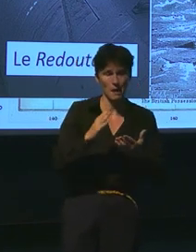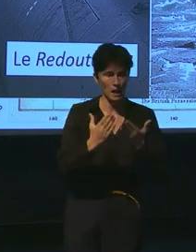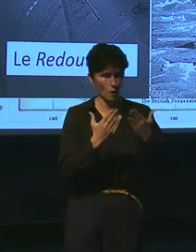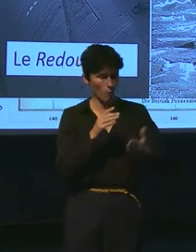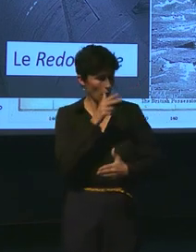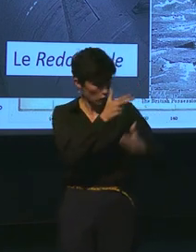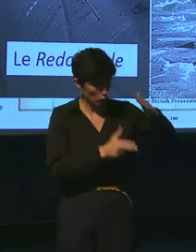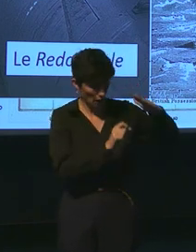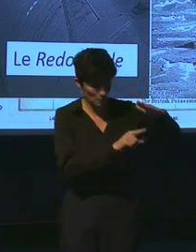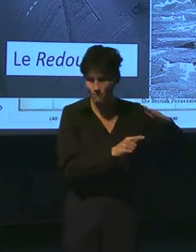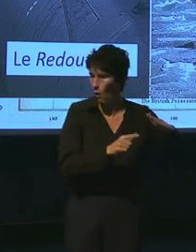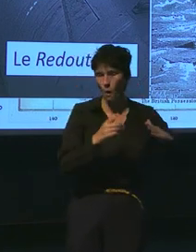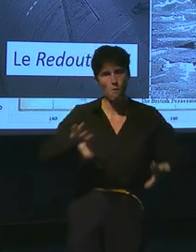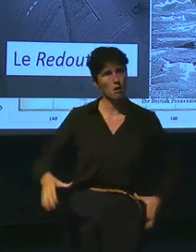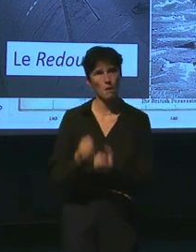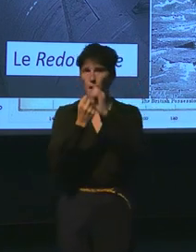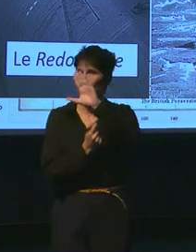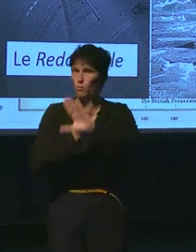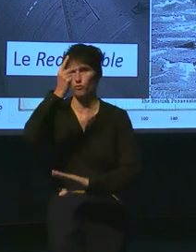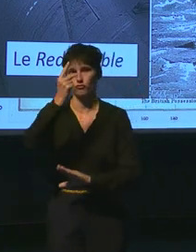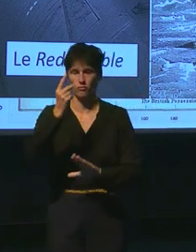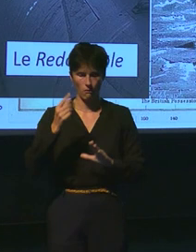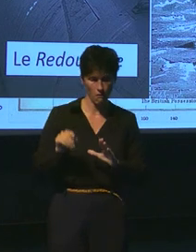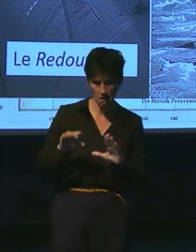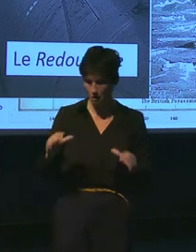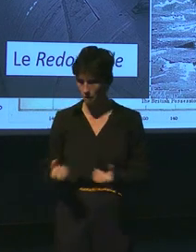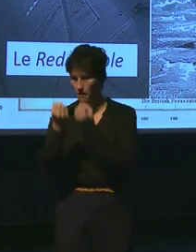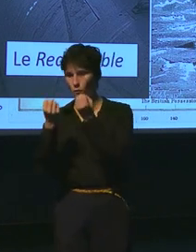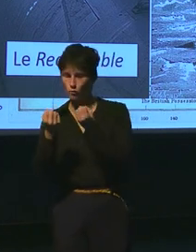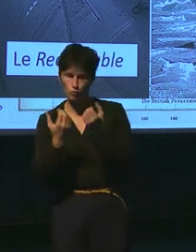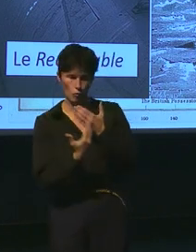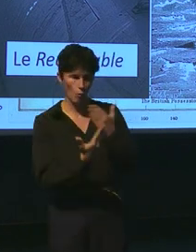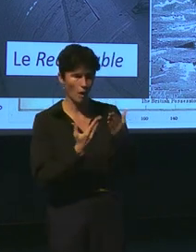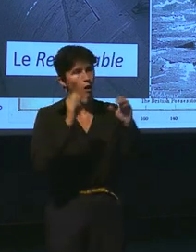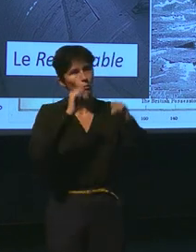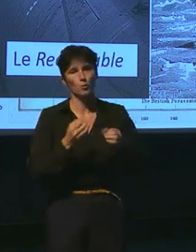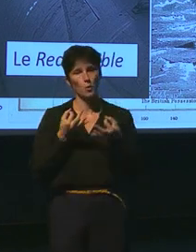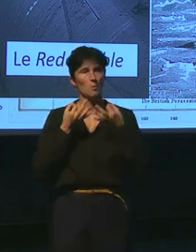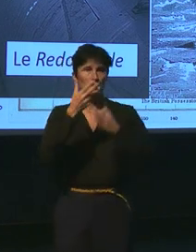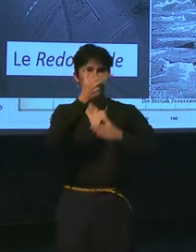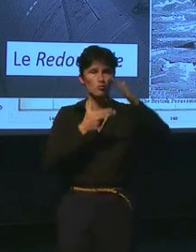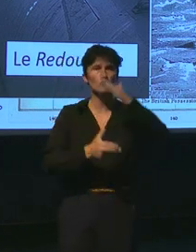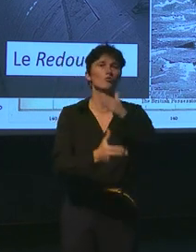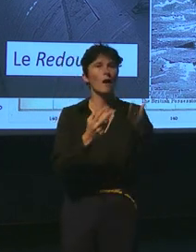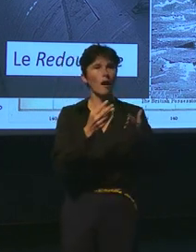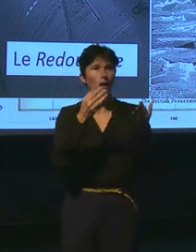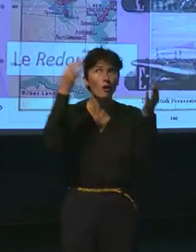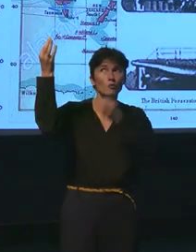ce sous-marin-là et en fait ses performances se rapportent plus d'un sous-marin comme on les connaît aujourd'hui.